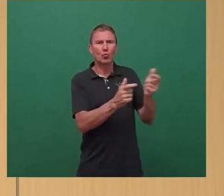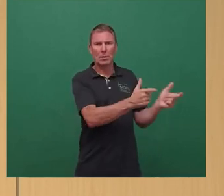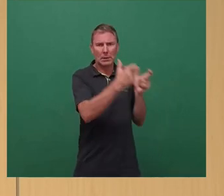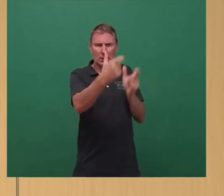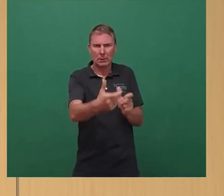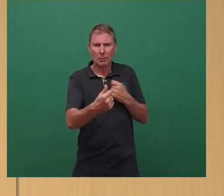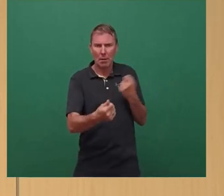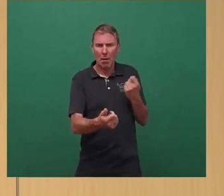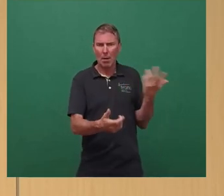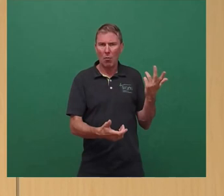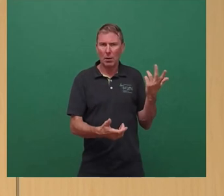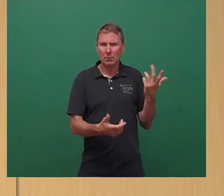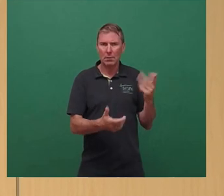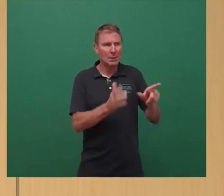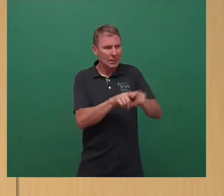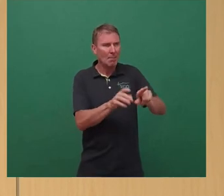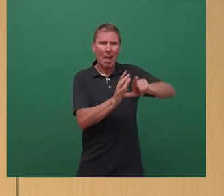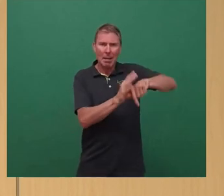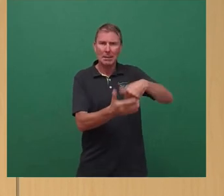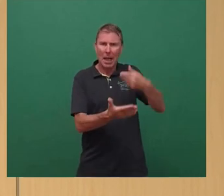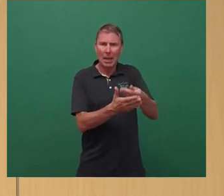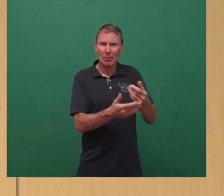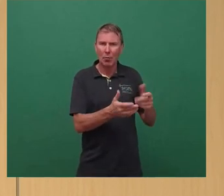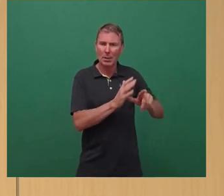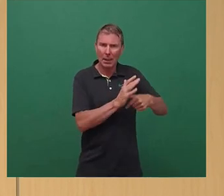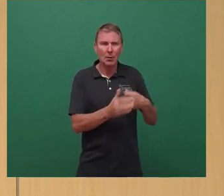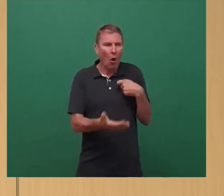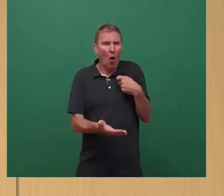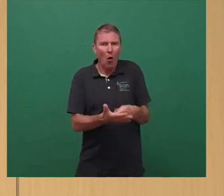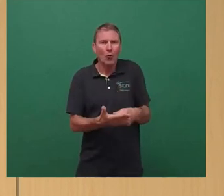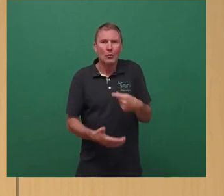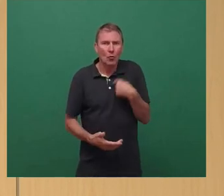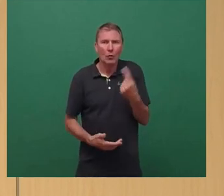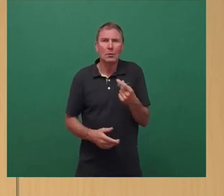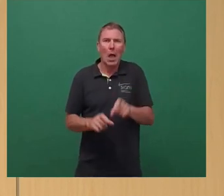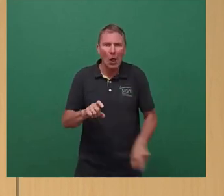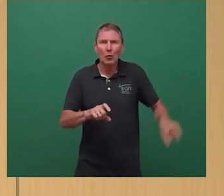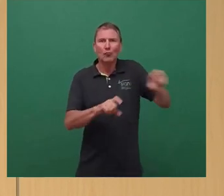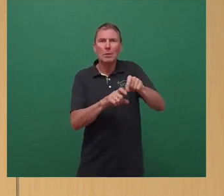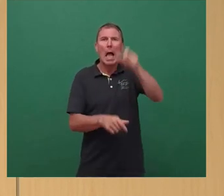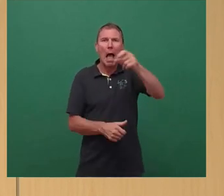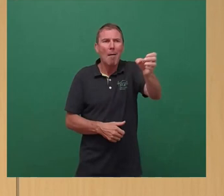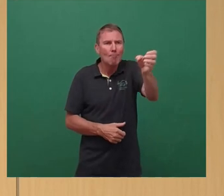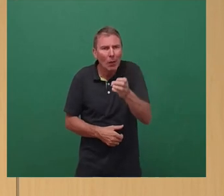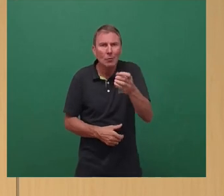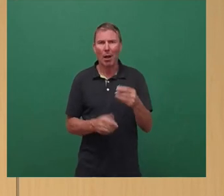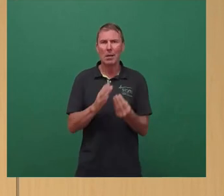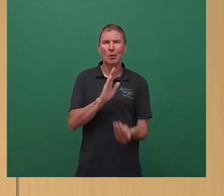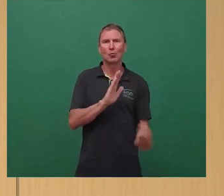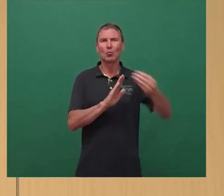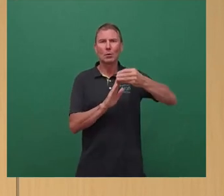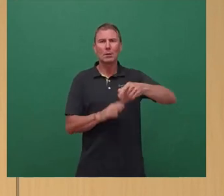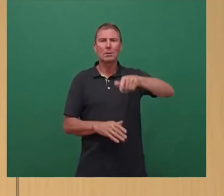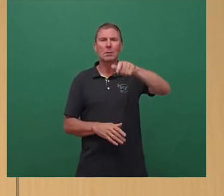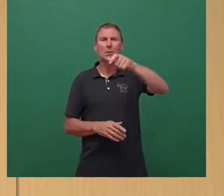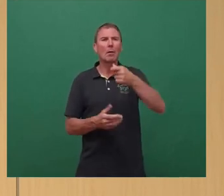brauchen, um denselbe Leistungsangebot zu machen, kostet uns zusätzliches Personal, kostet uns zusätzliche